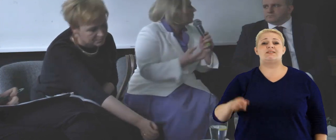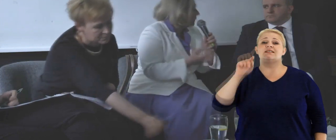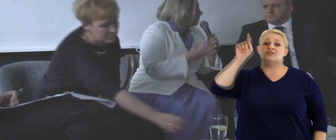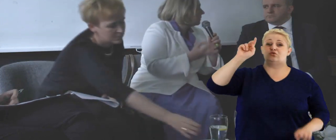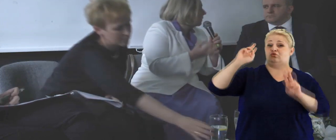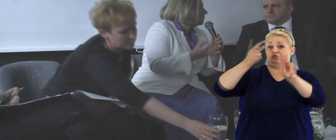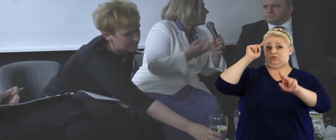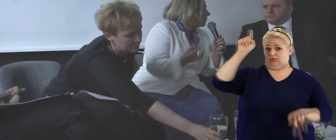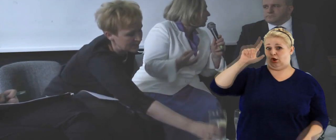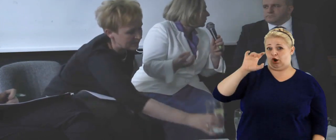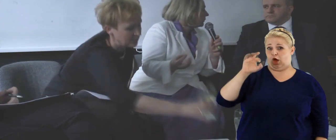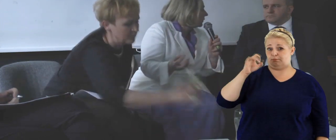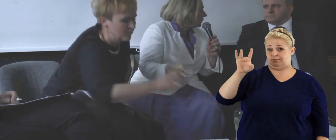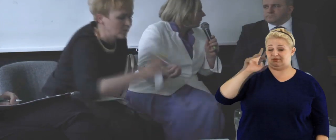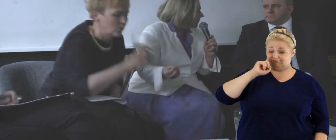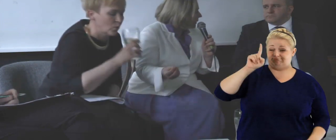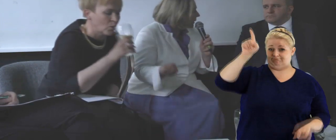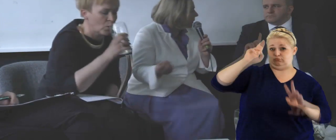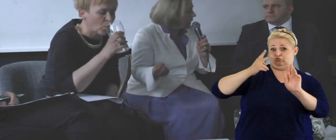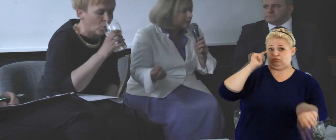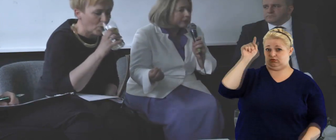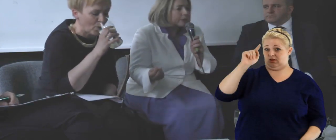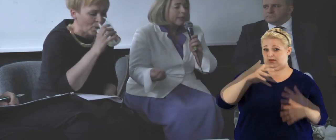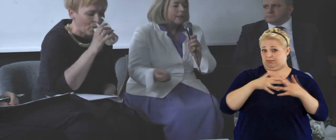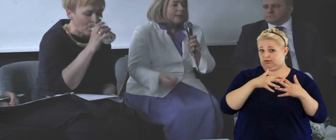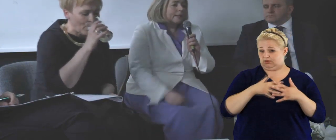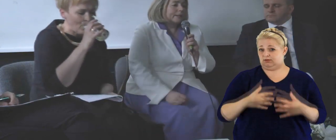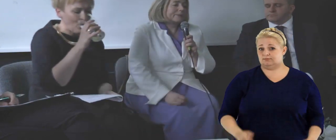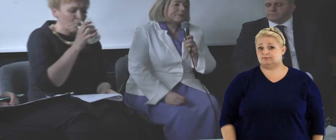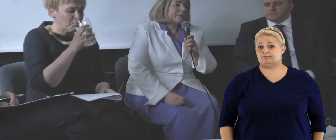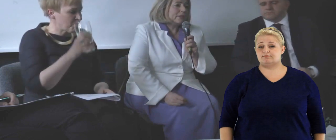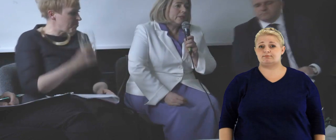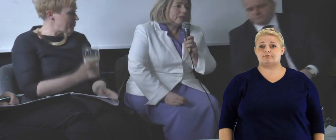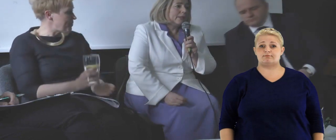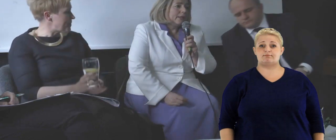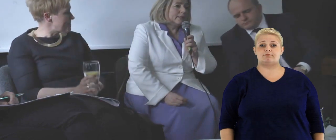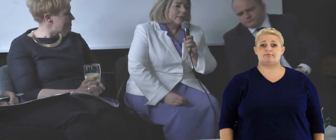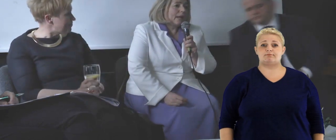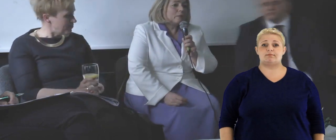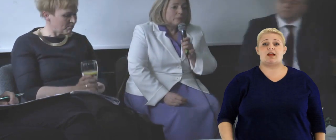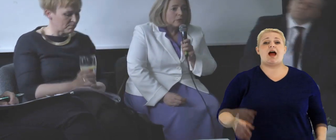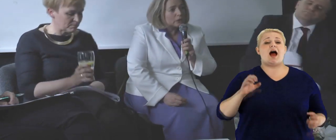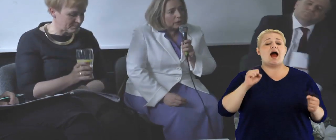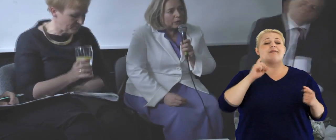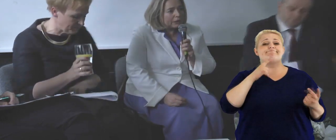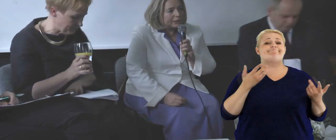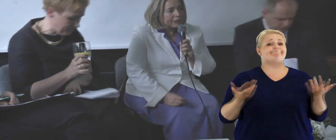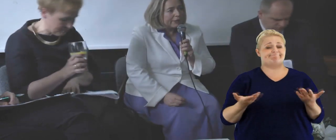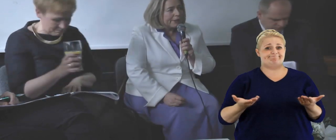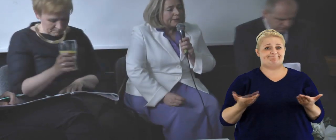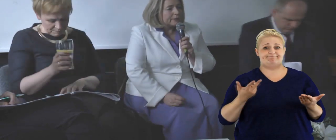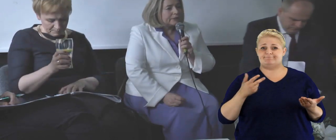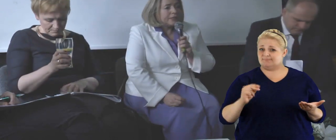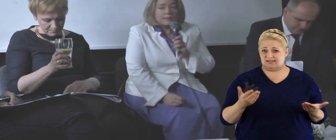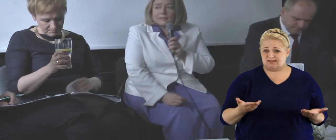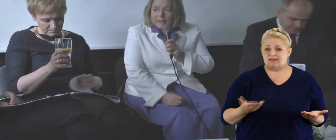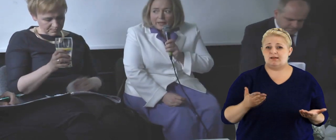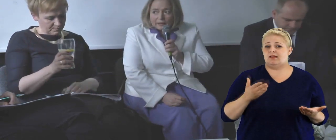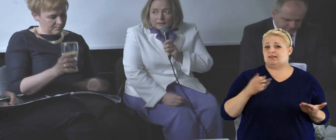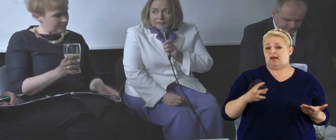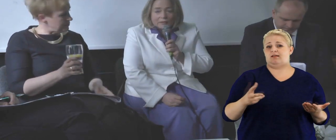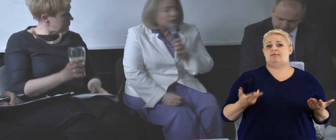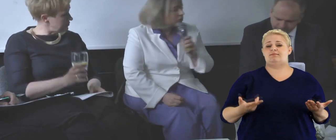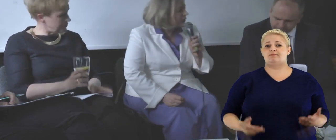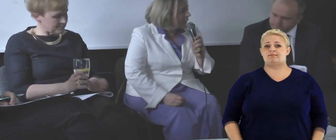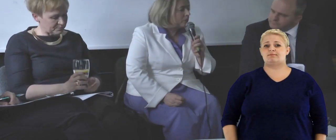lobbying, jakby stamtąd się wywodzi, prawda, tak naprawdę. I, a mimo to nie jest